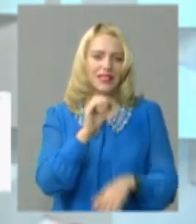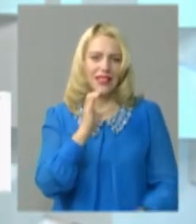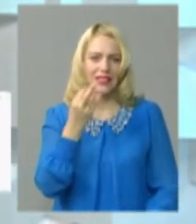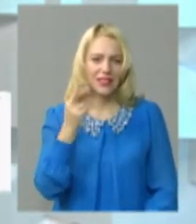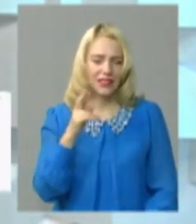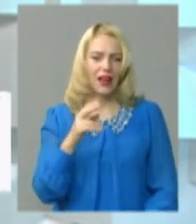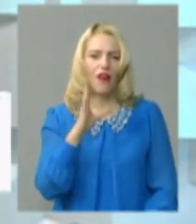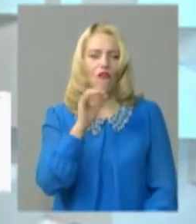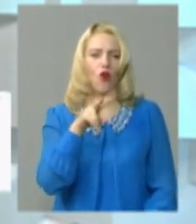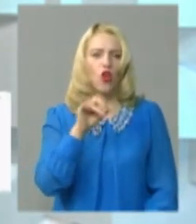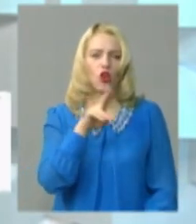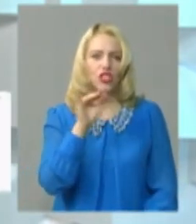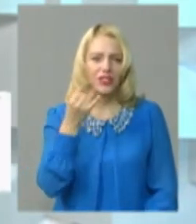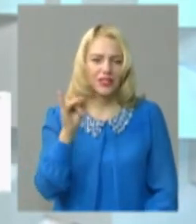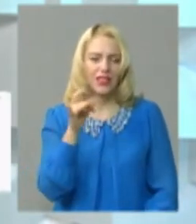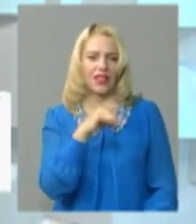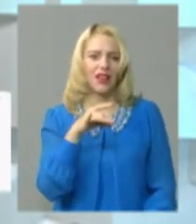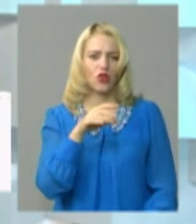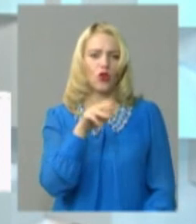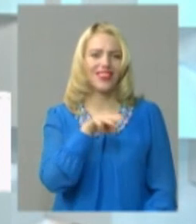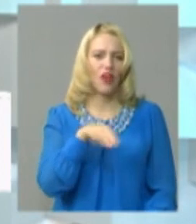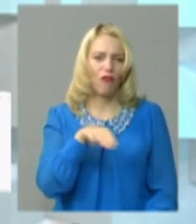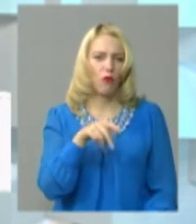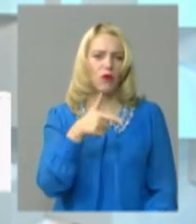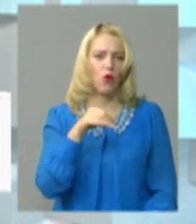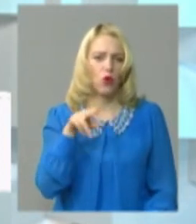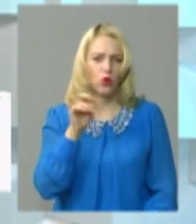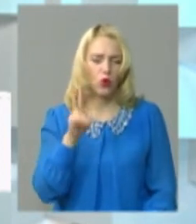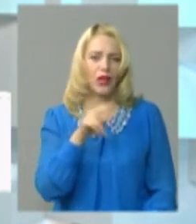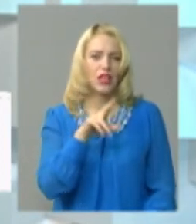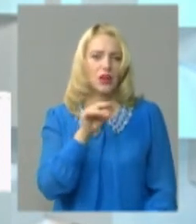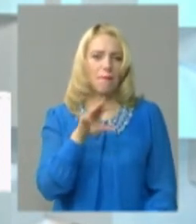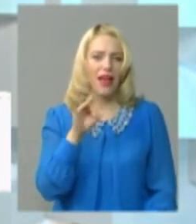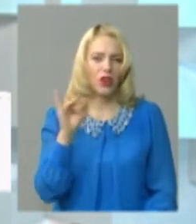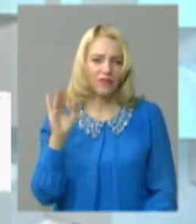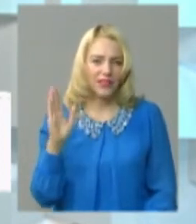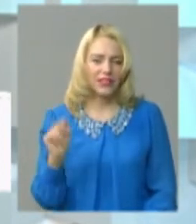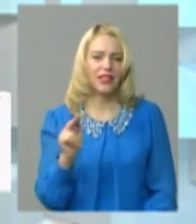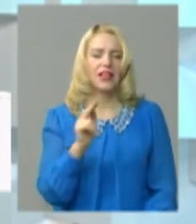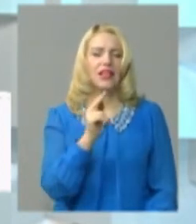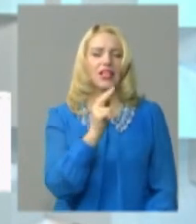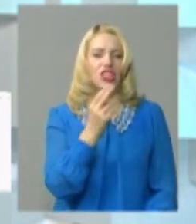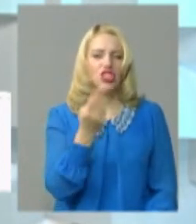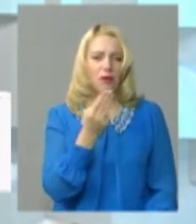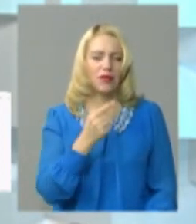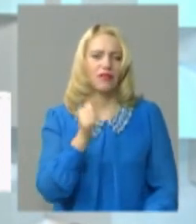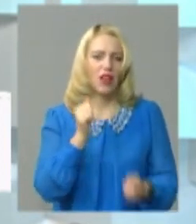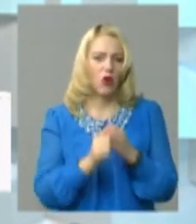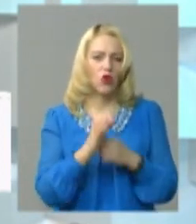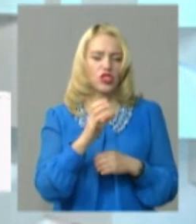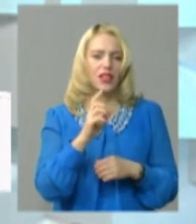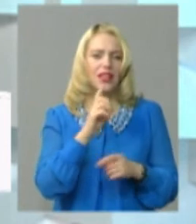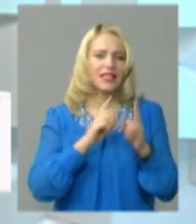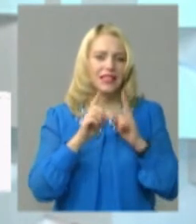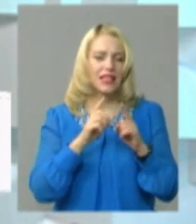він має проблеми по воді. Волочиць, Теофіполь, Городок, Чемерівці. Зараз вже пітівку. На кожній сесії, там де йде